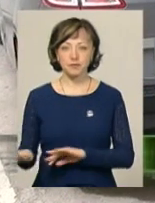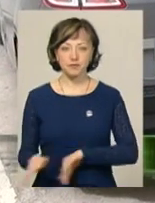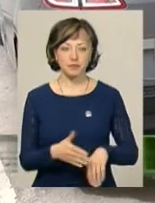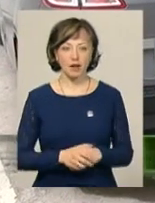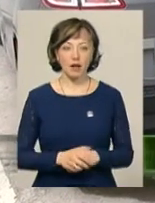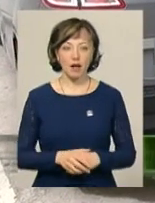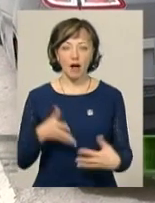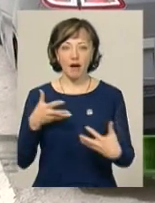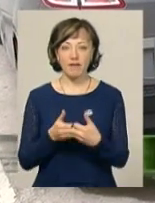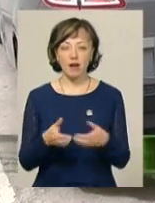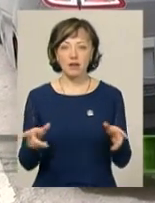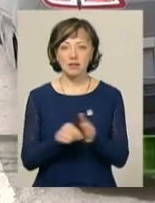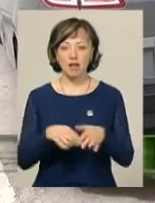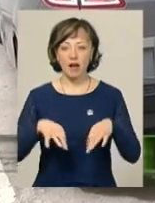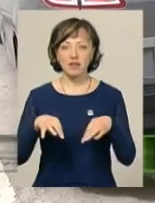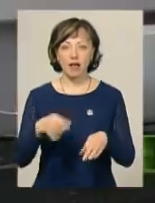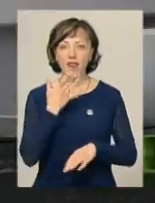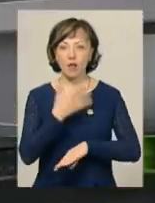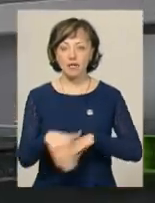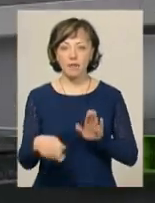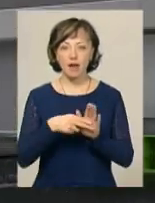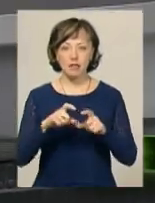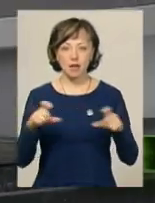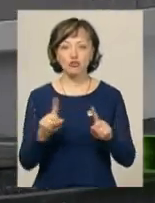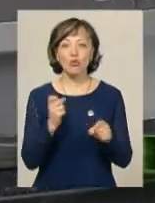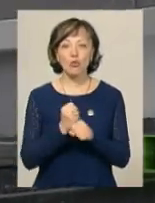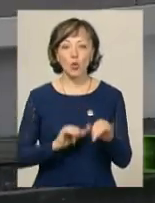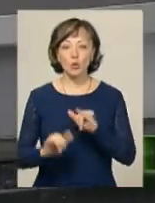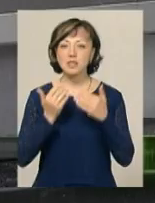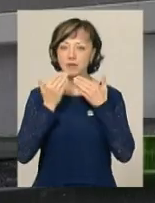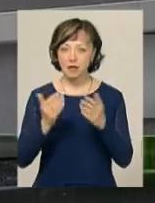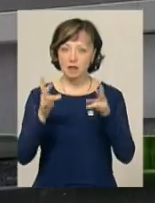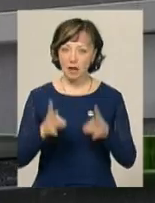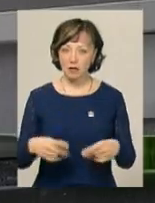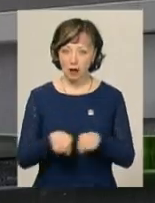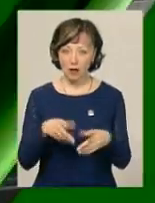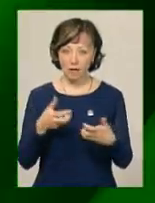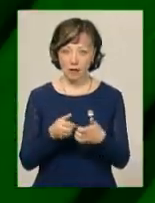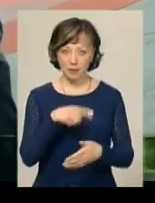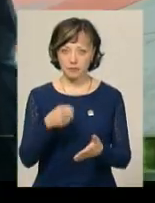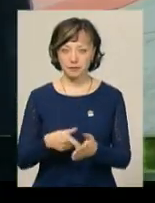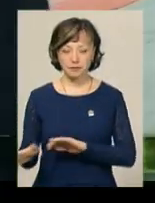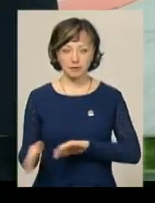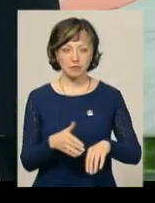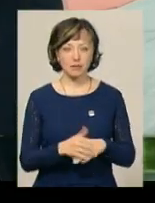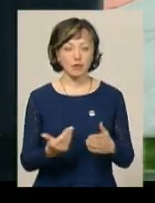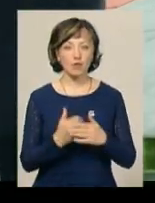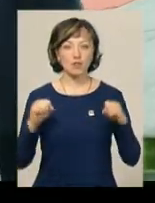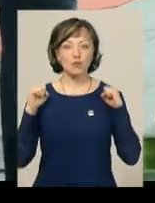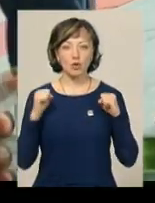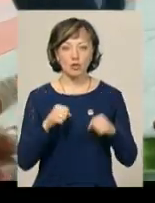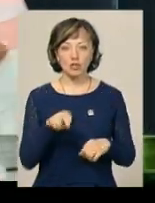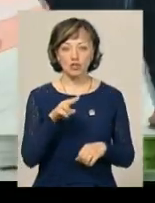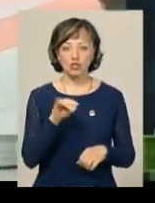Аварія із автівкою на іноземні реєстрації. Що робити і куди звертатись, якщо сталася така ДТП. Новини з спорту.